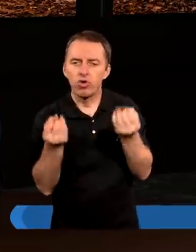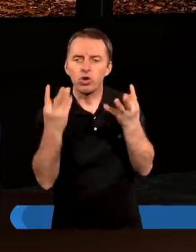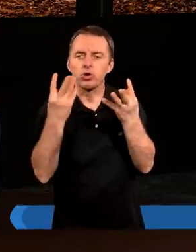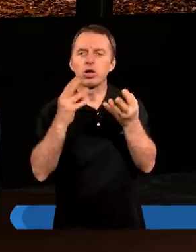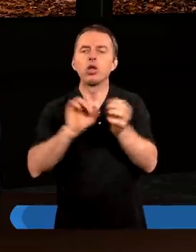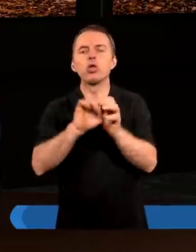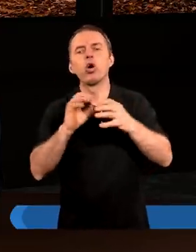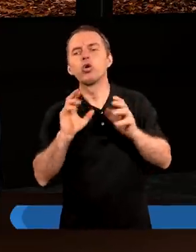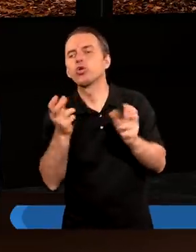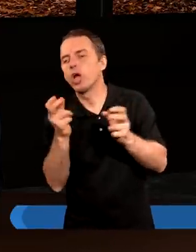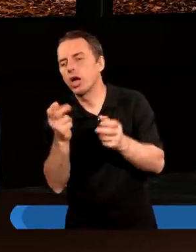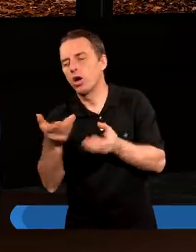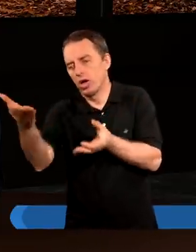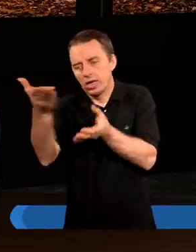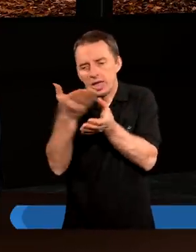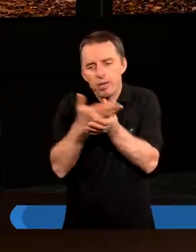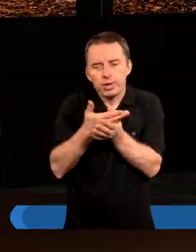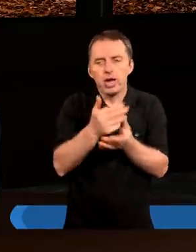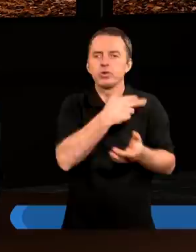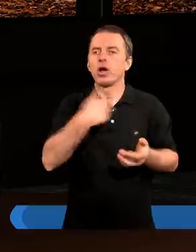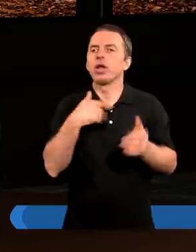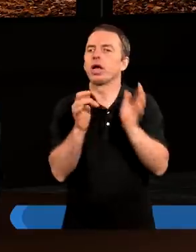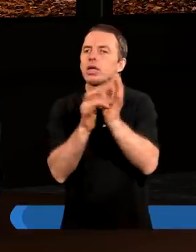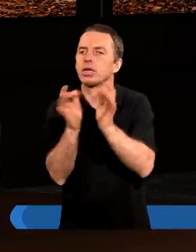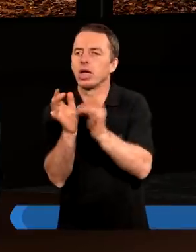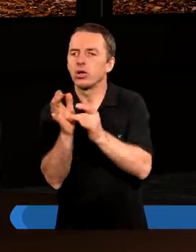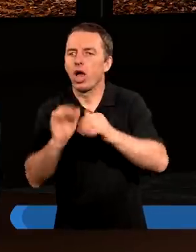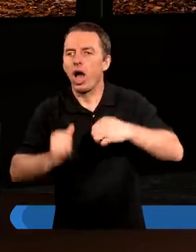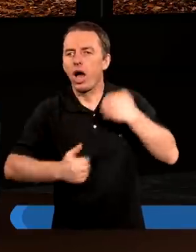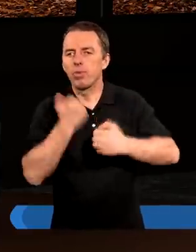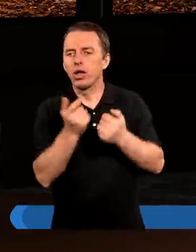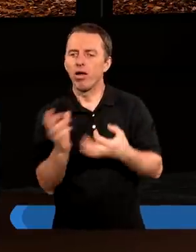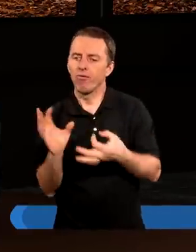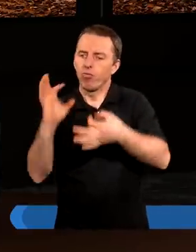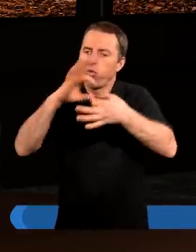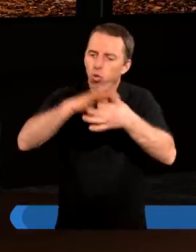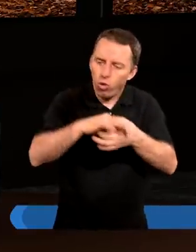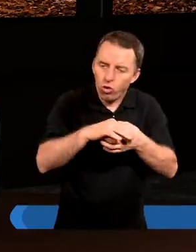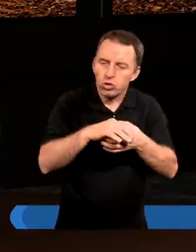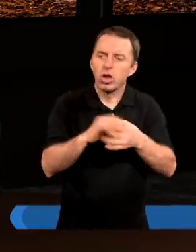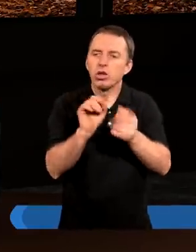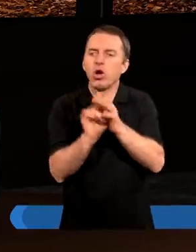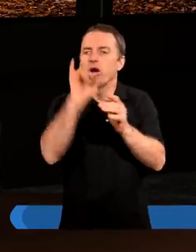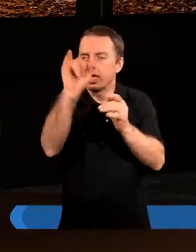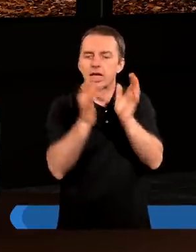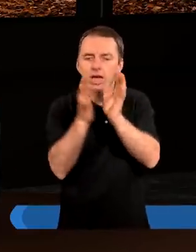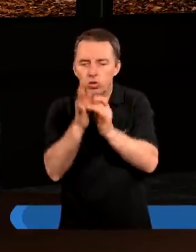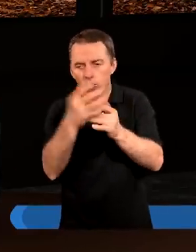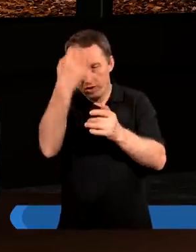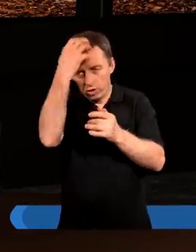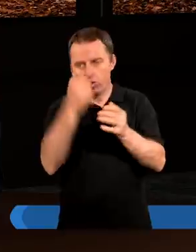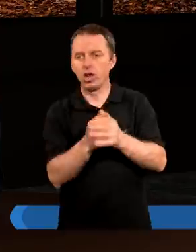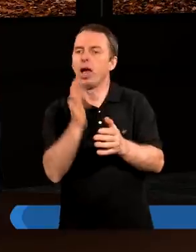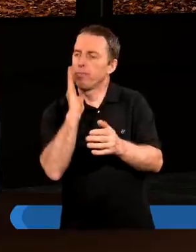do czego zaprasza nas Jezus, to żebyśmy włączali się do Jego królestwa.